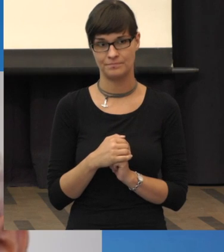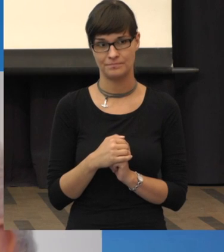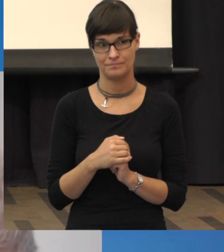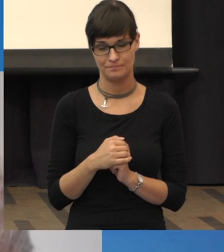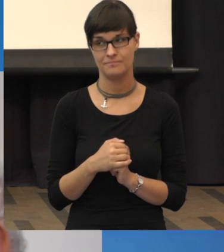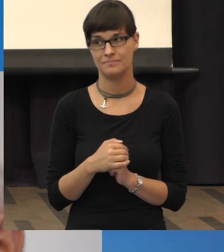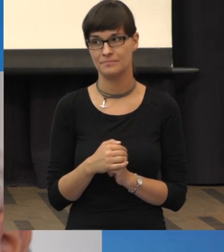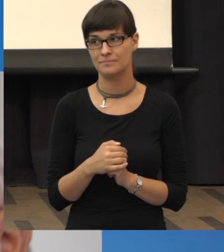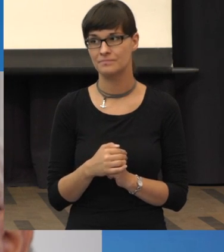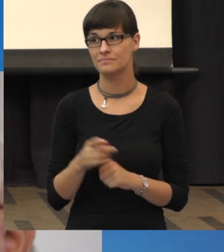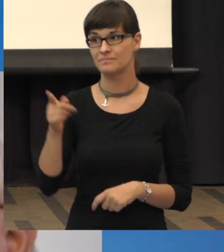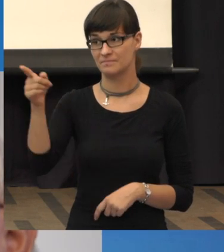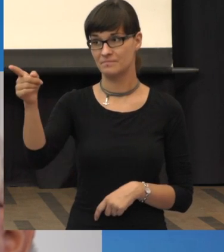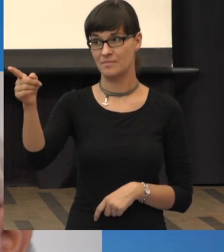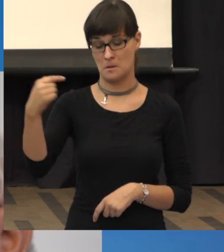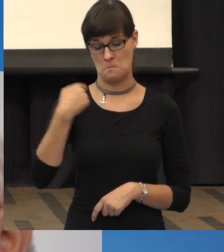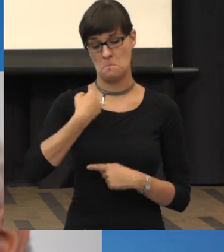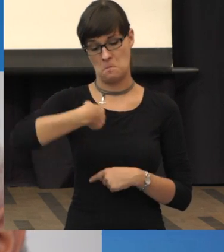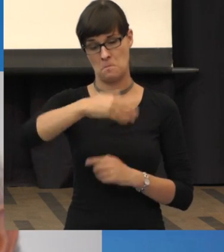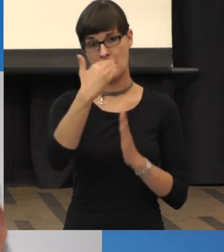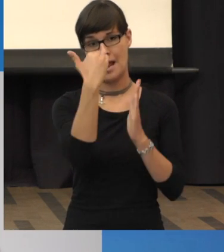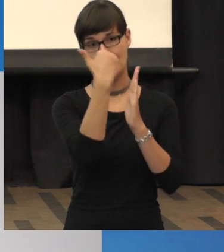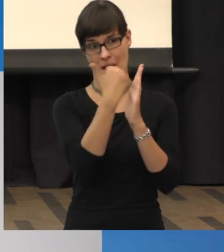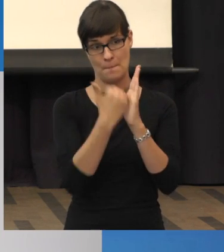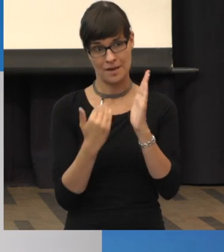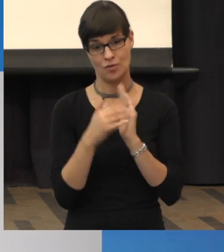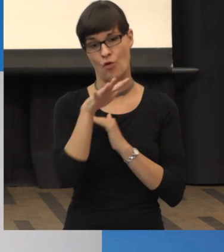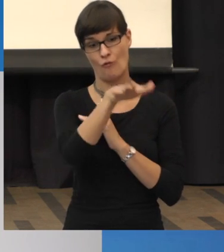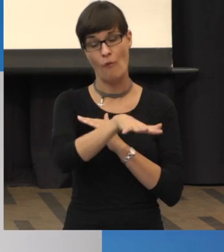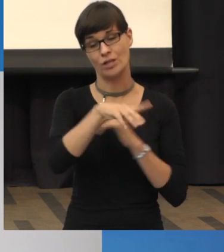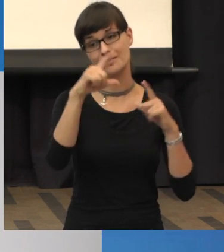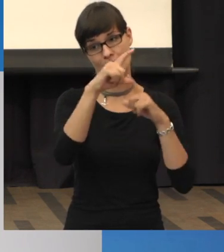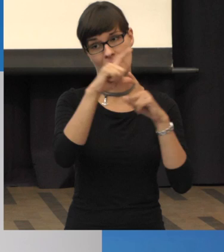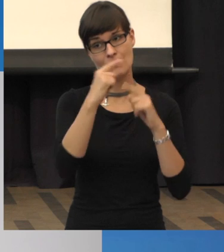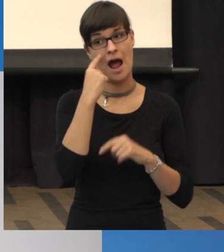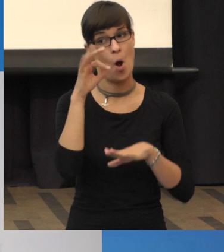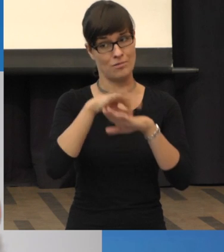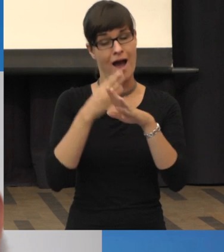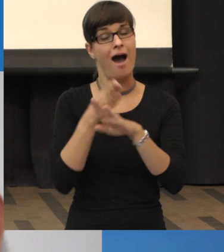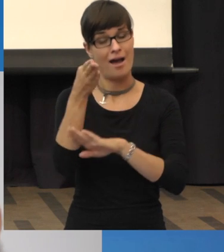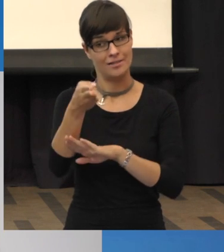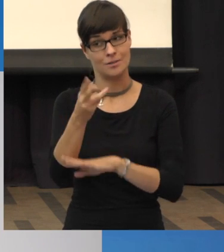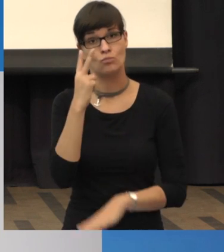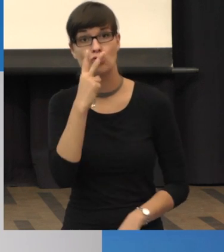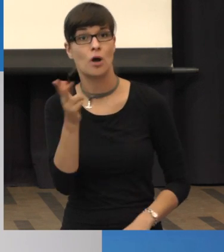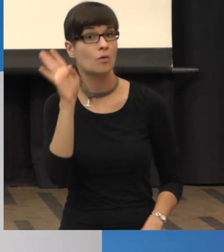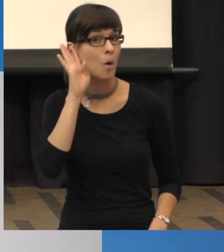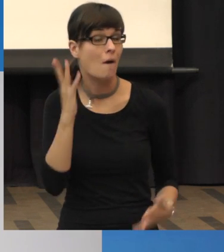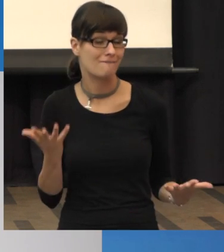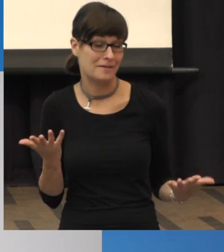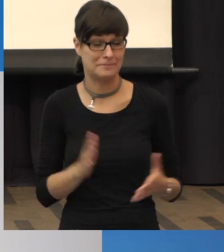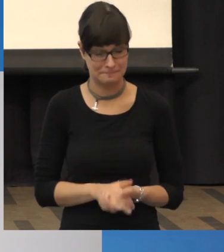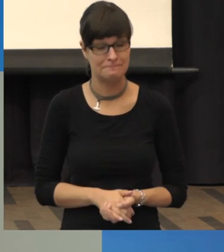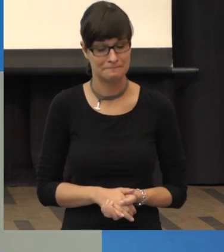Ich habe jetzt wieder einen Termin am 15. September und wir müssen mal sehen, was da rauskommt. Genau.